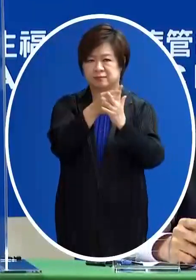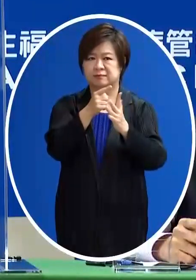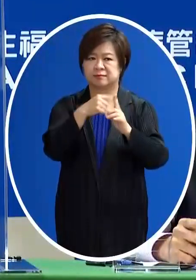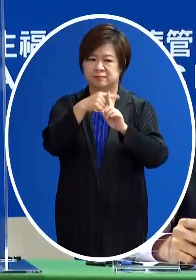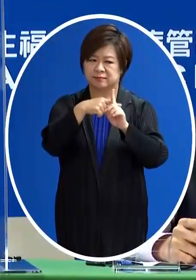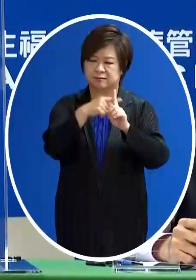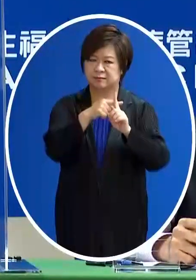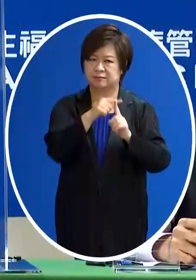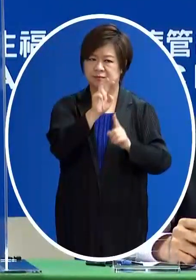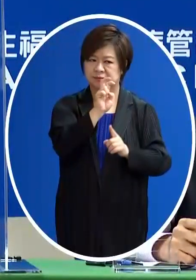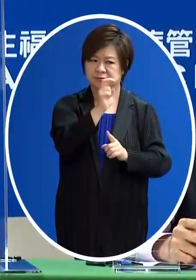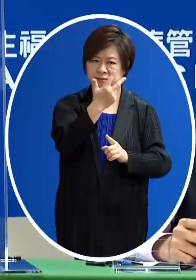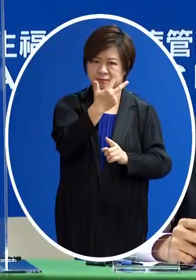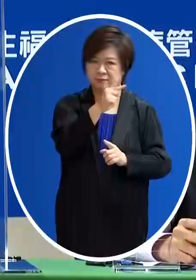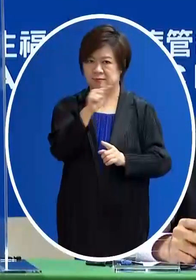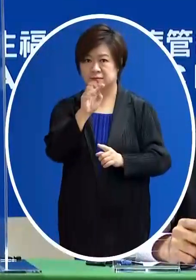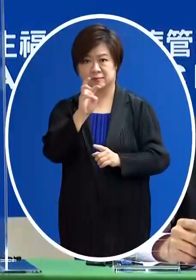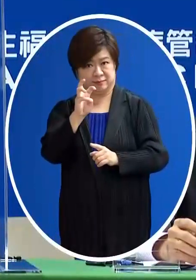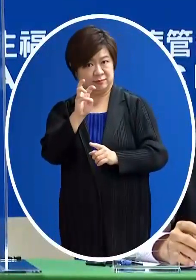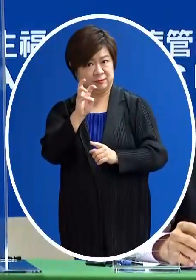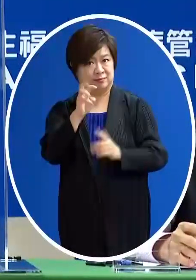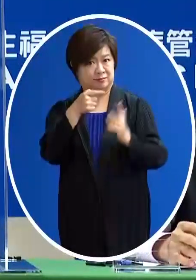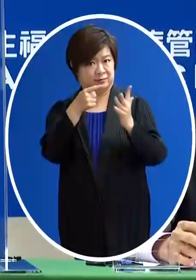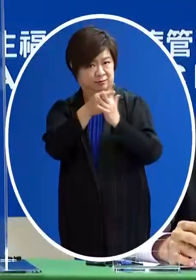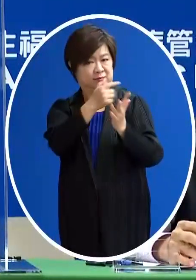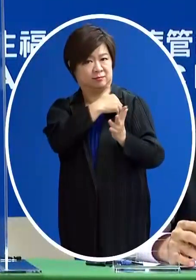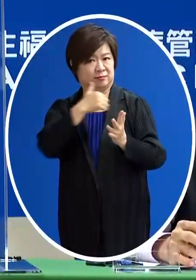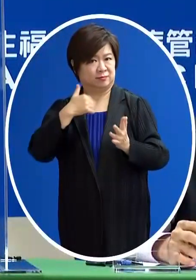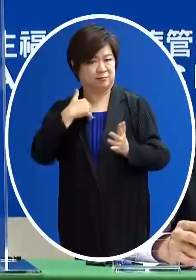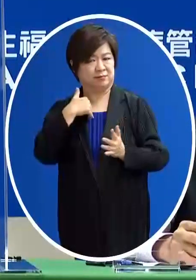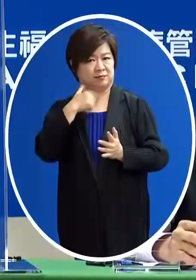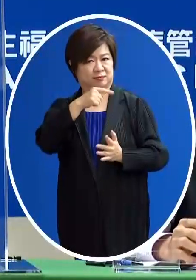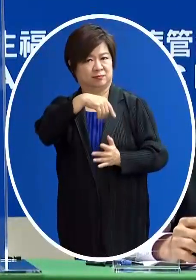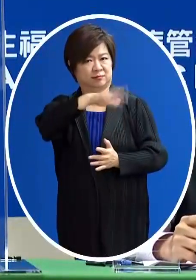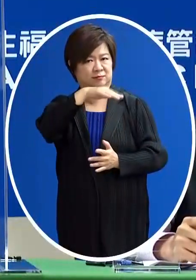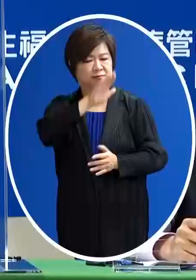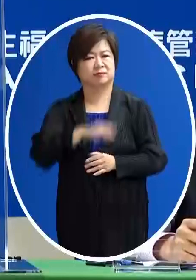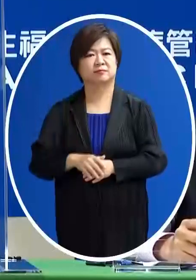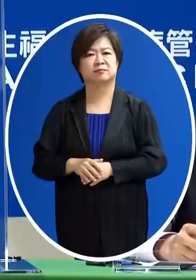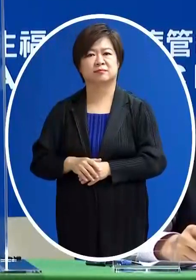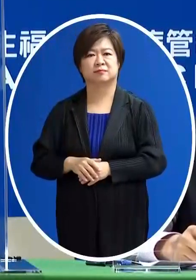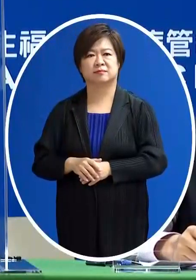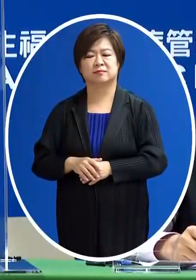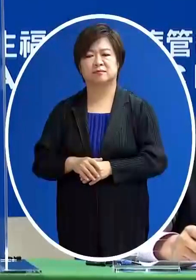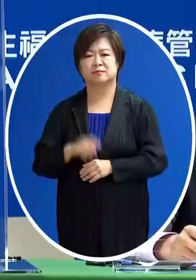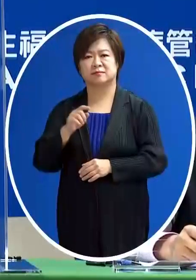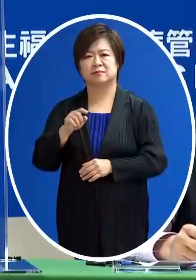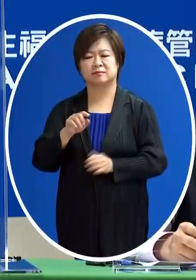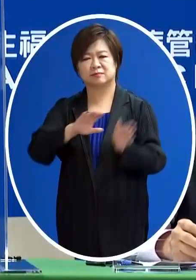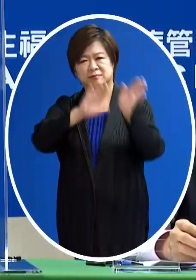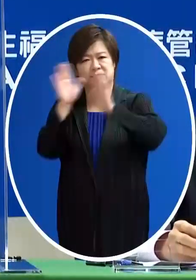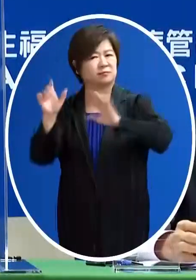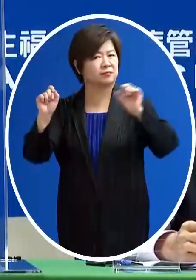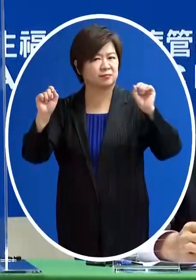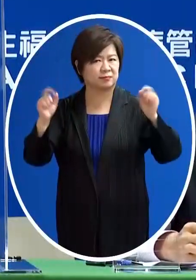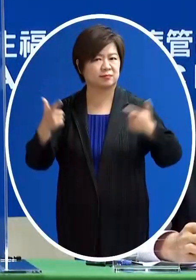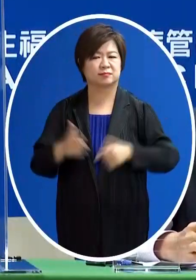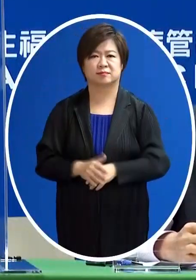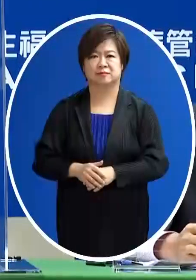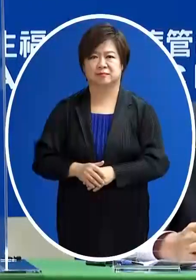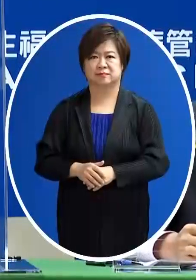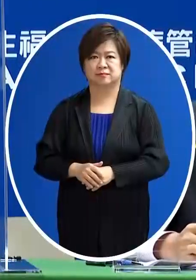30還驗得到所以他大概在使用上面可能是會有一些限制不過對於